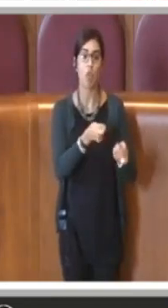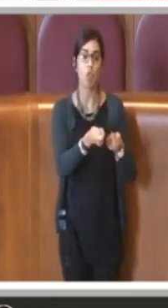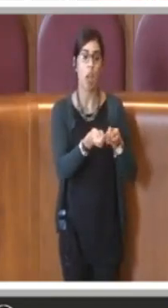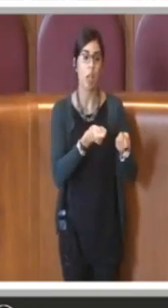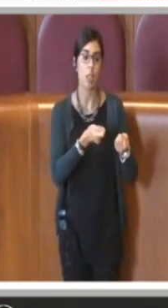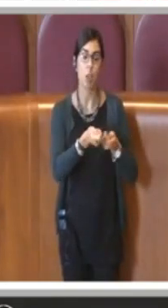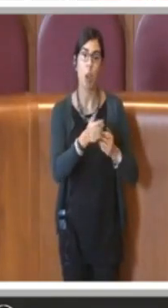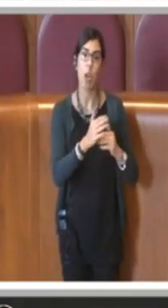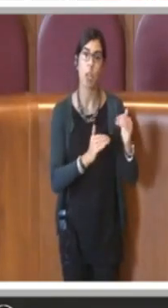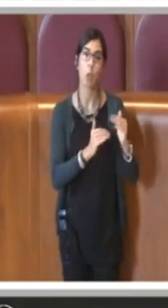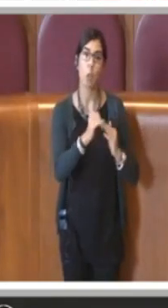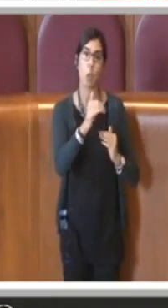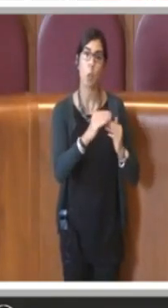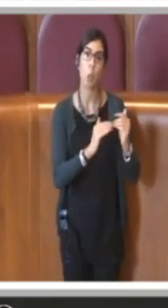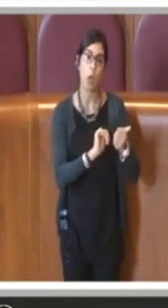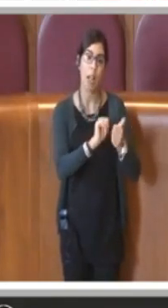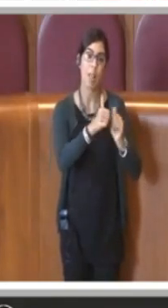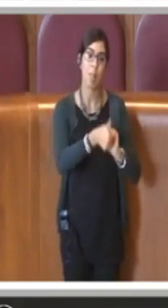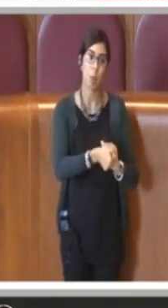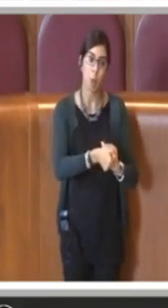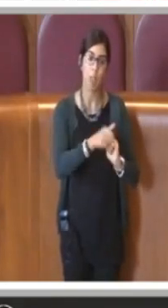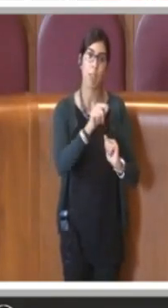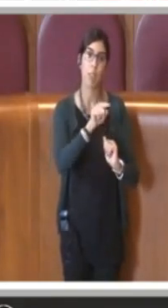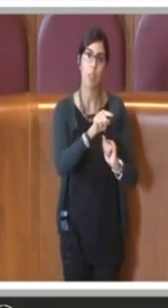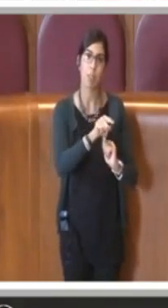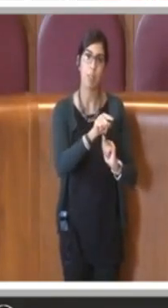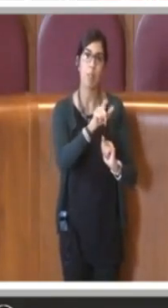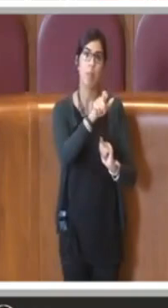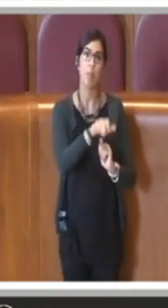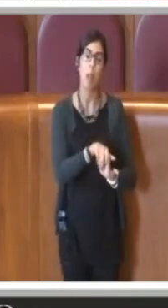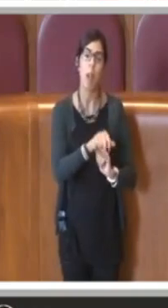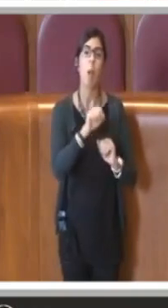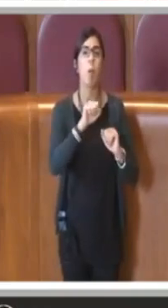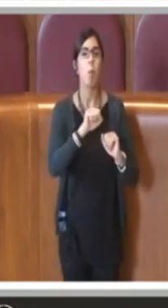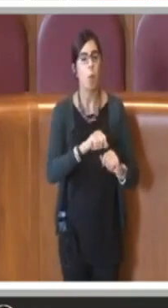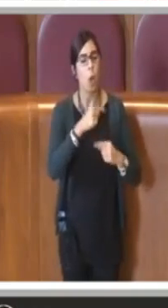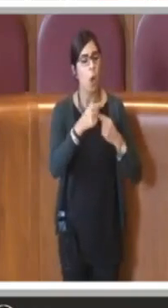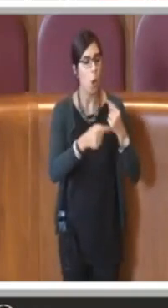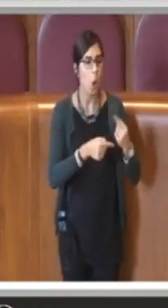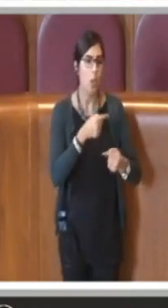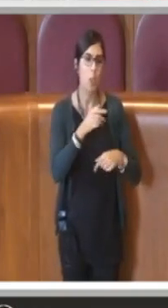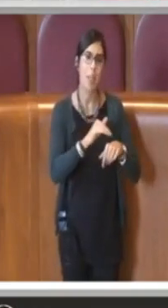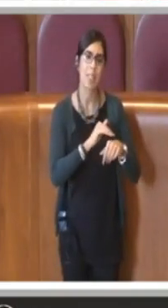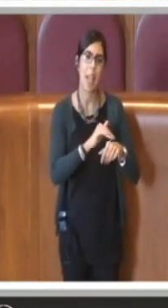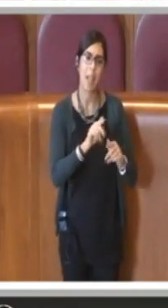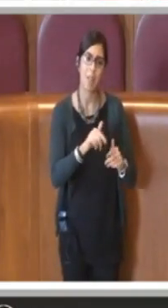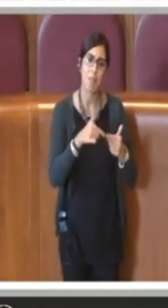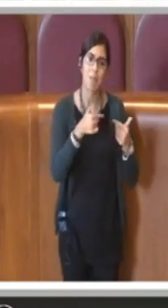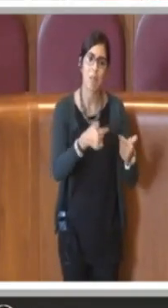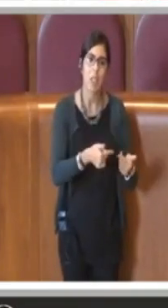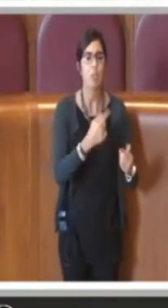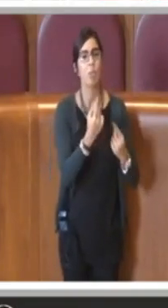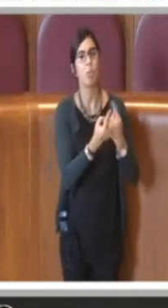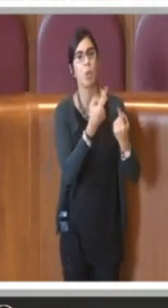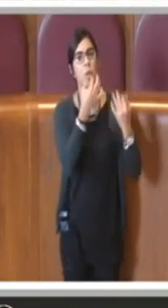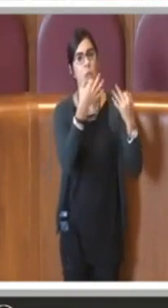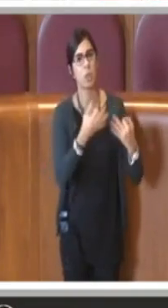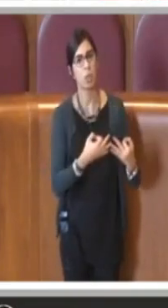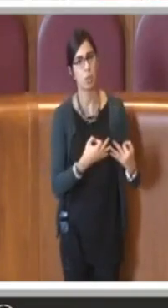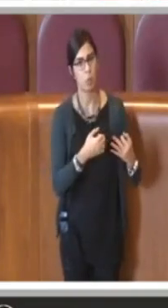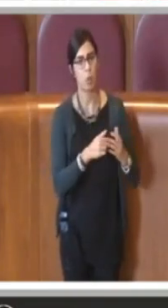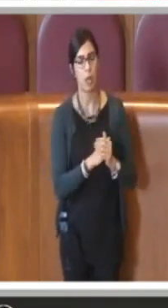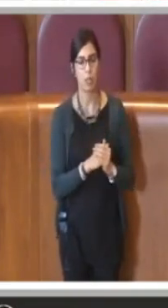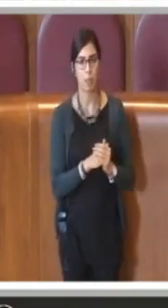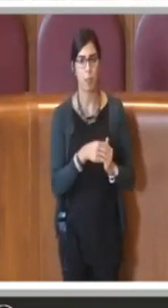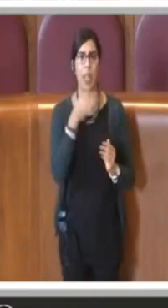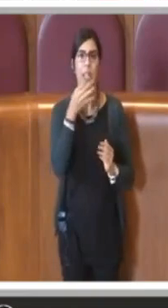strutture sportive nelle condizioni di poter continuare a offrire il servizio in condizioni di sicurezza. E quindi